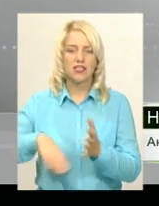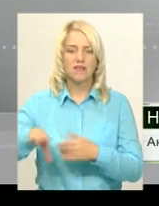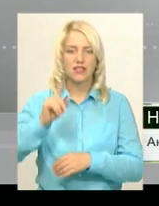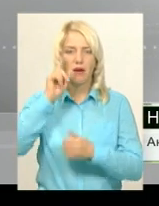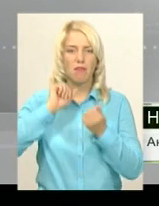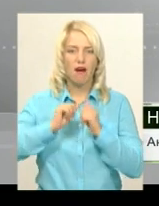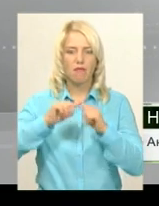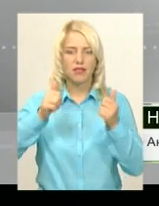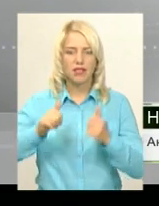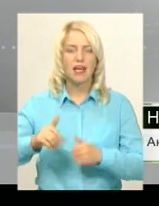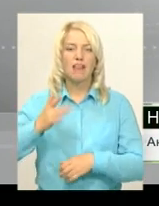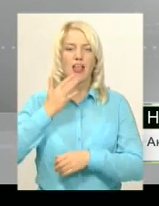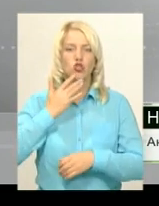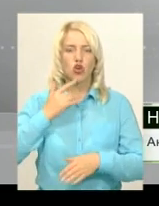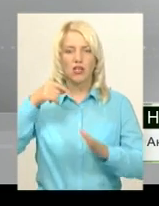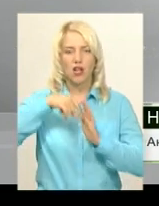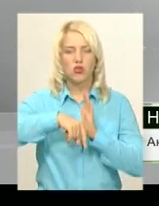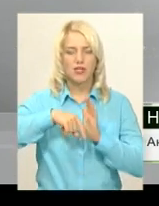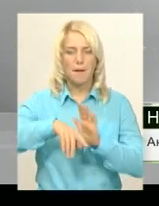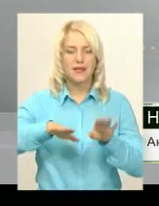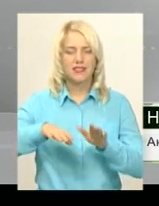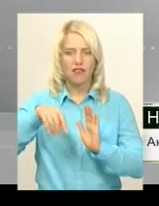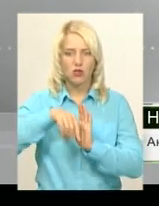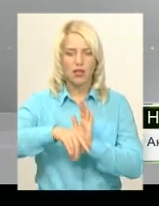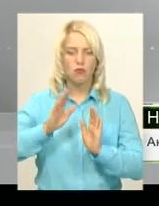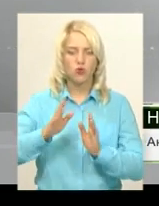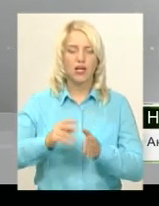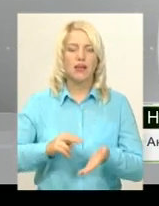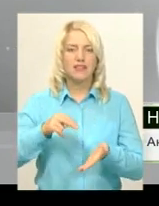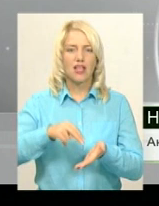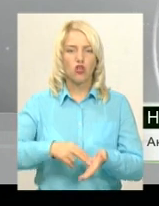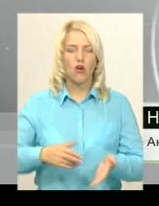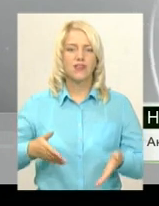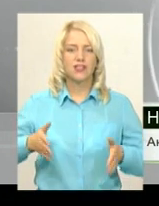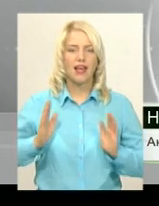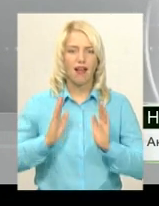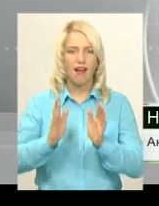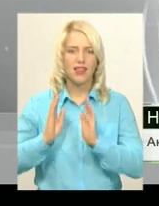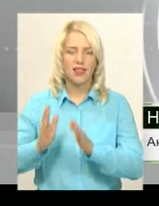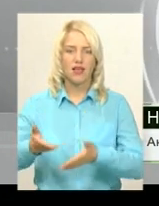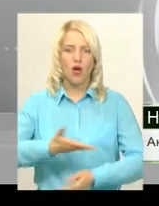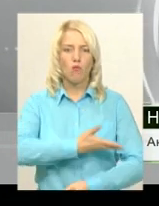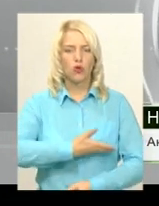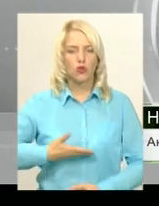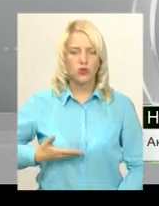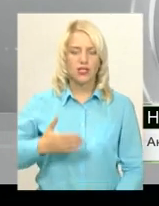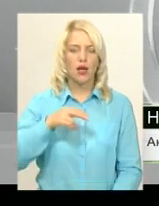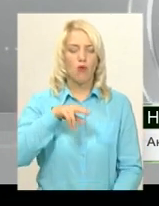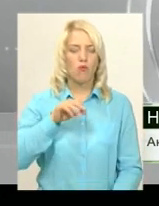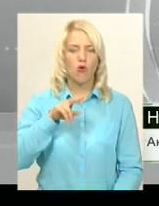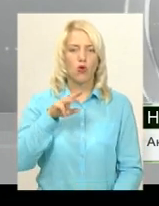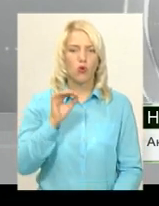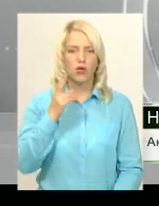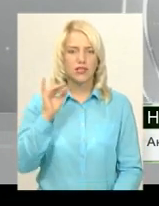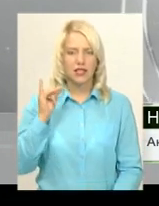значення, де буде також встановлені алеї, погруддя також Потоцьких, тангушків, які